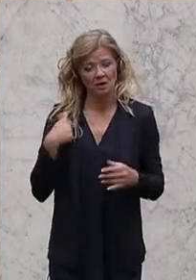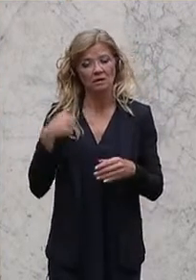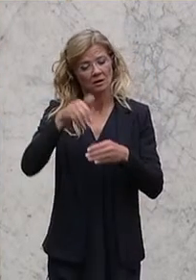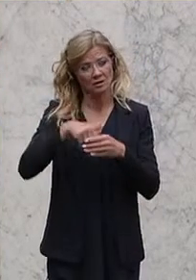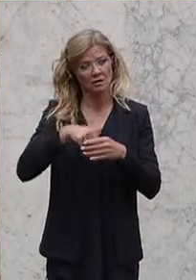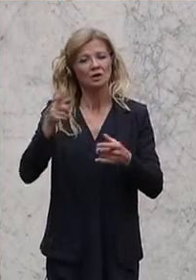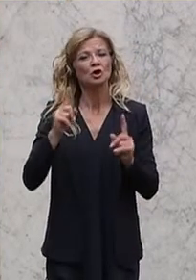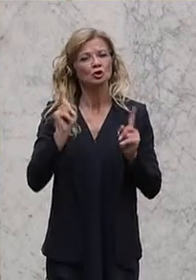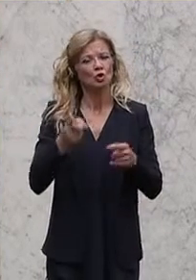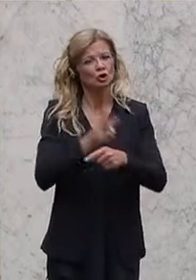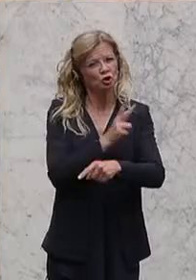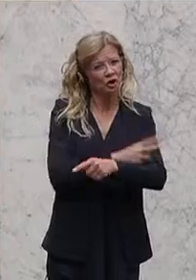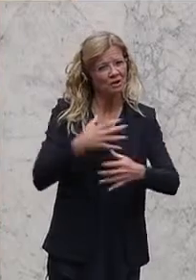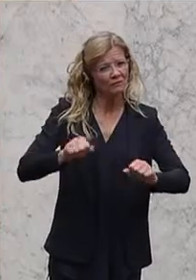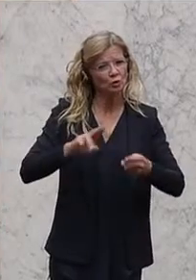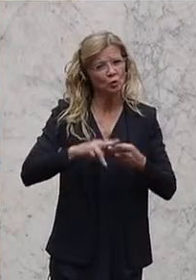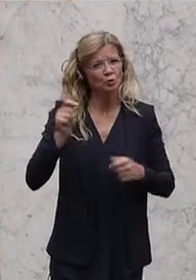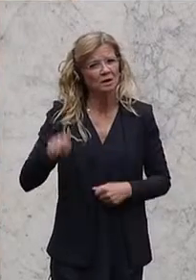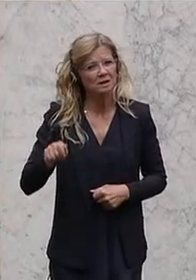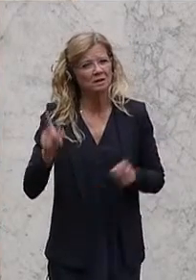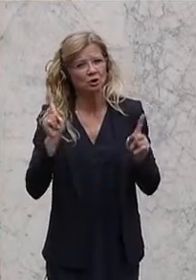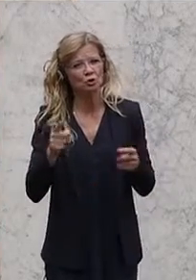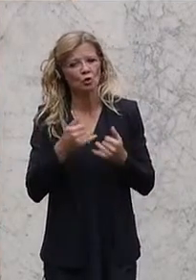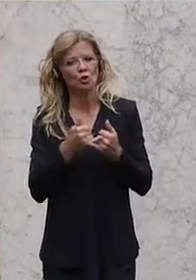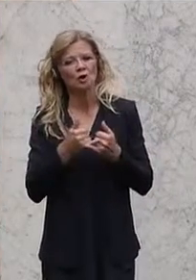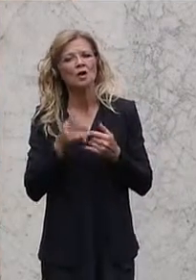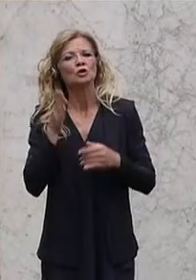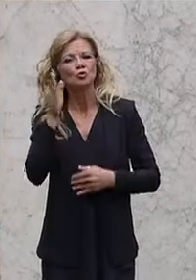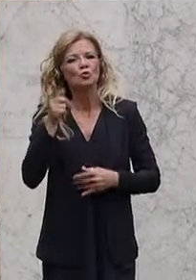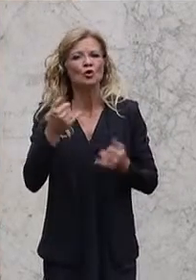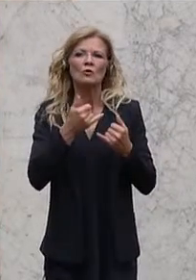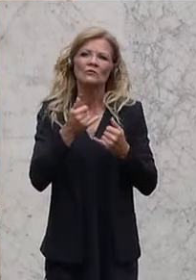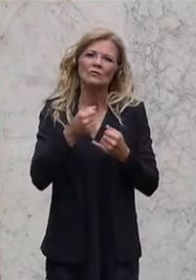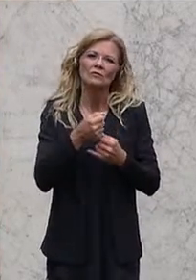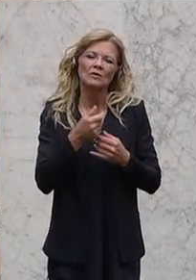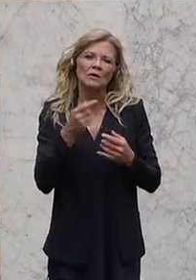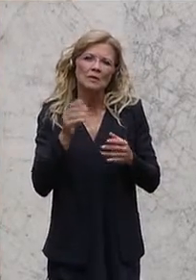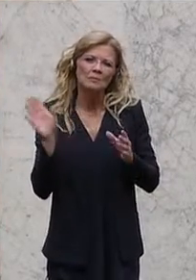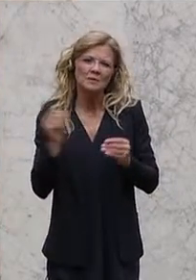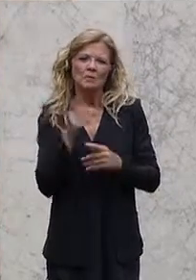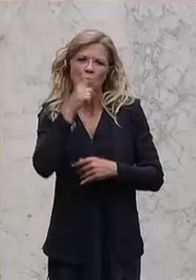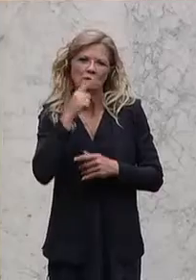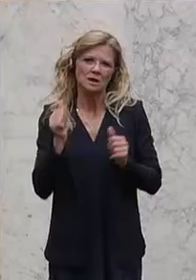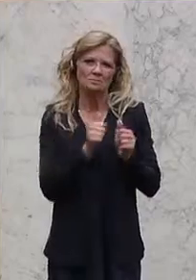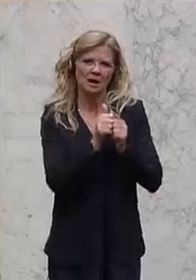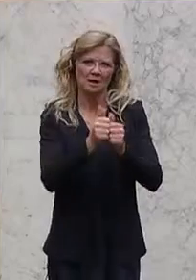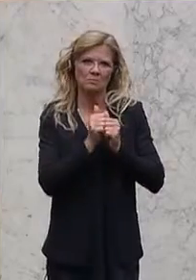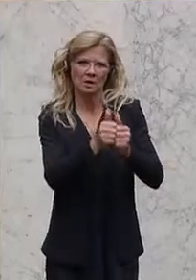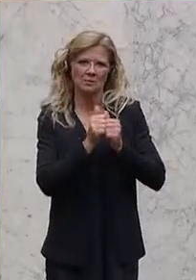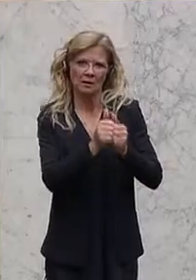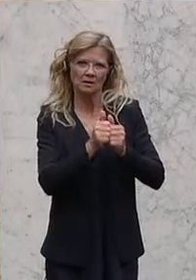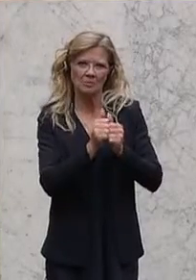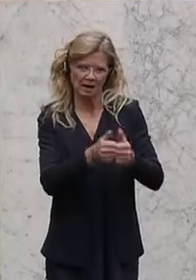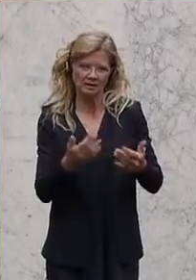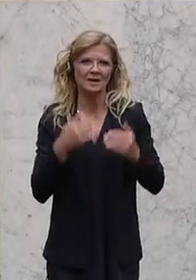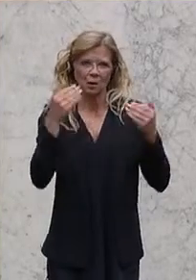künftig eine Zeit lang bei der Polizei im Außendienst mitfahren sollen, um einmal zu sehen, was da wirklich abgeht, weil am grünen Tisch